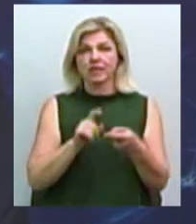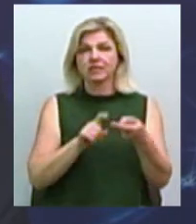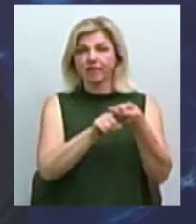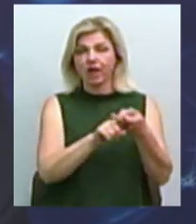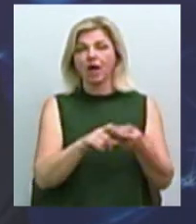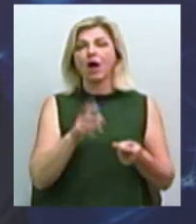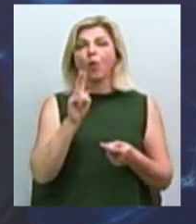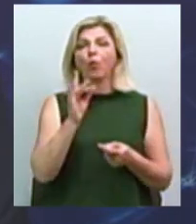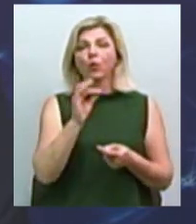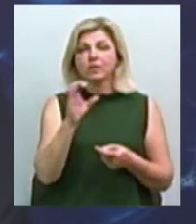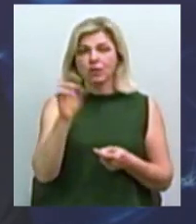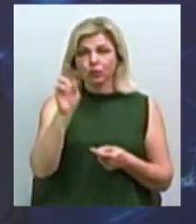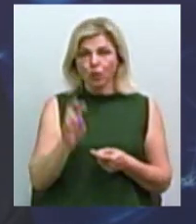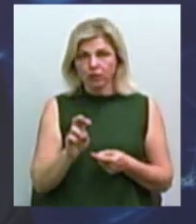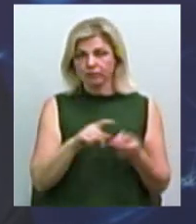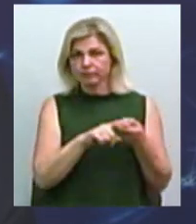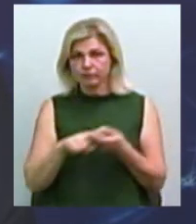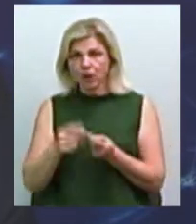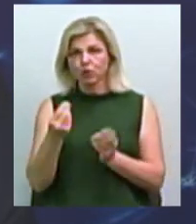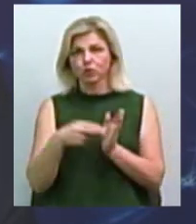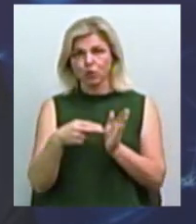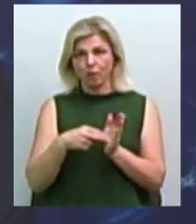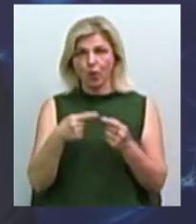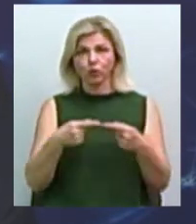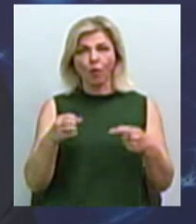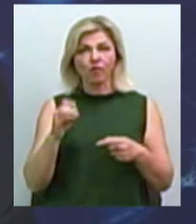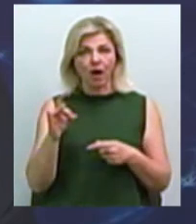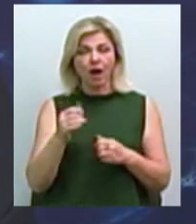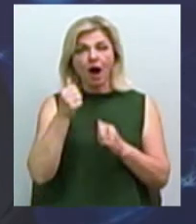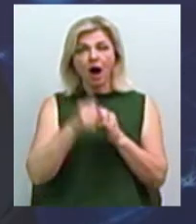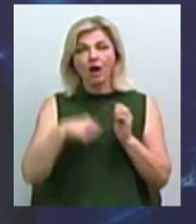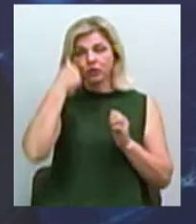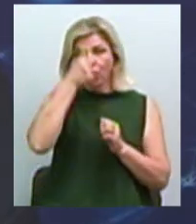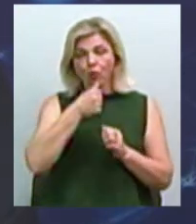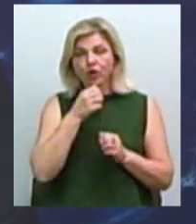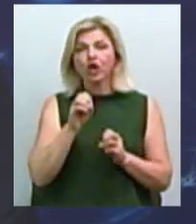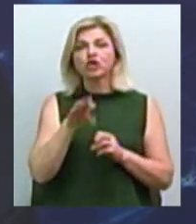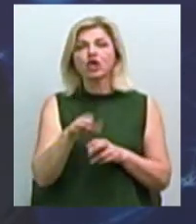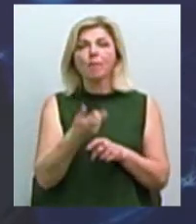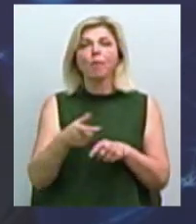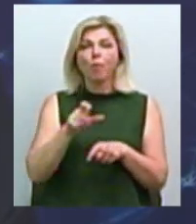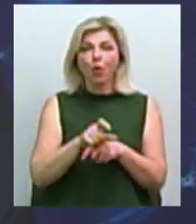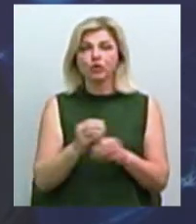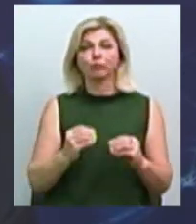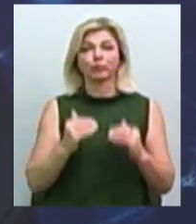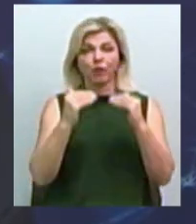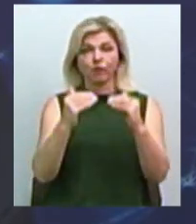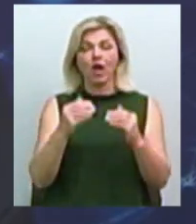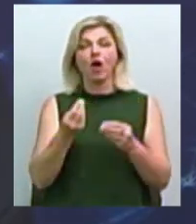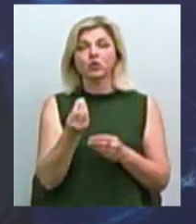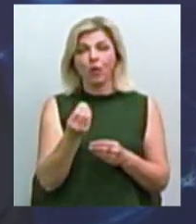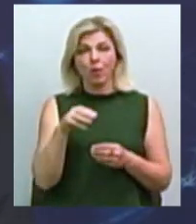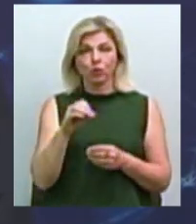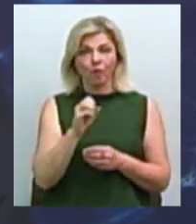курсу долару потягнула за собою вартість товару. І з кожним роком, чим більша вартість товару, тим менше дохід суб'єкта господарювання. І